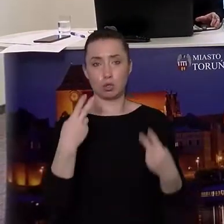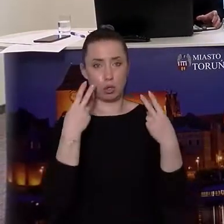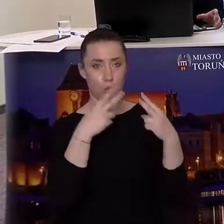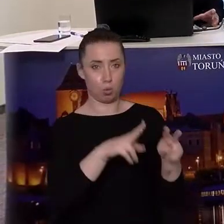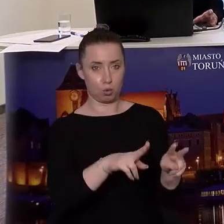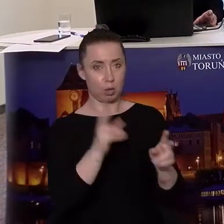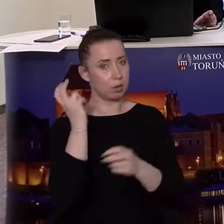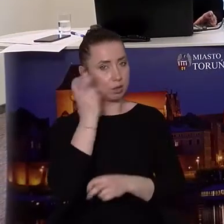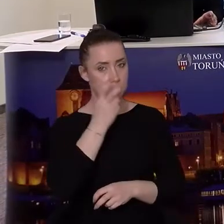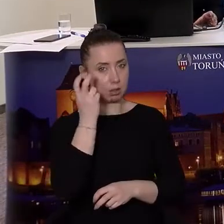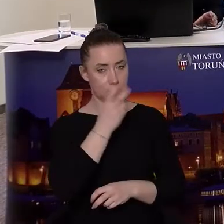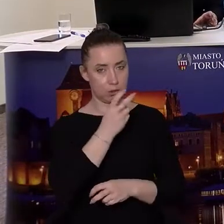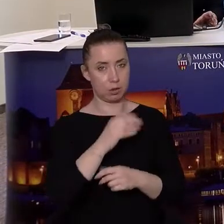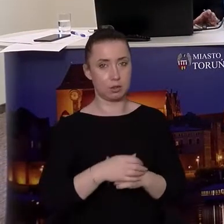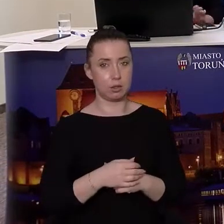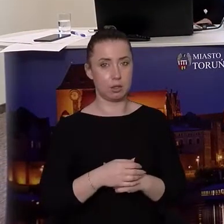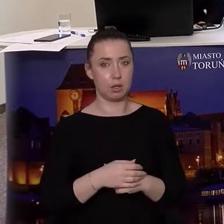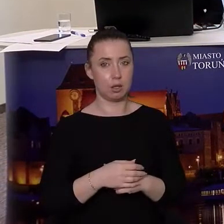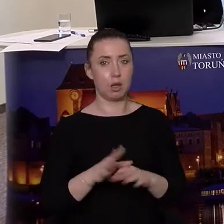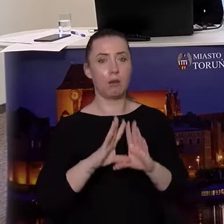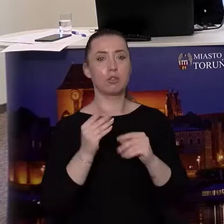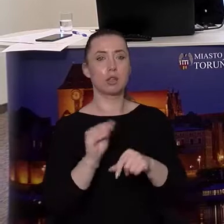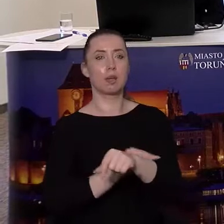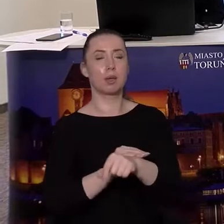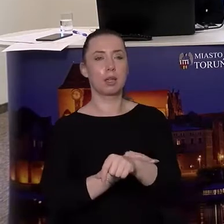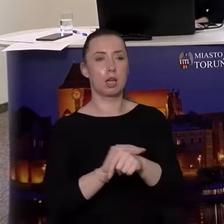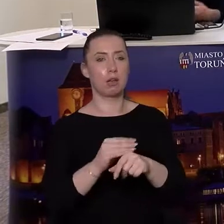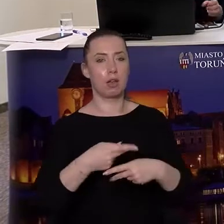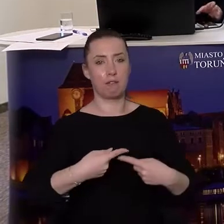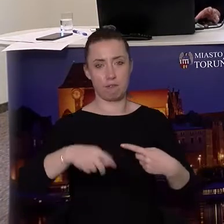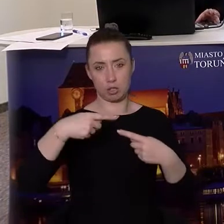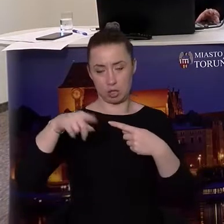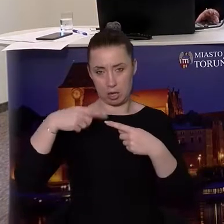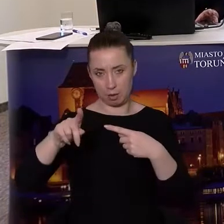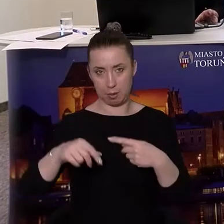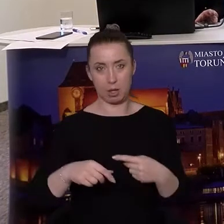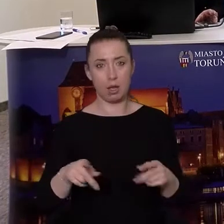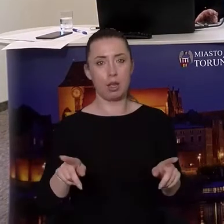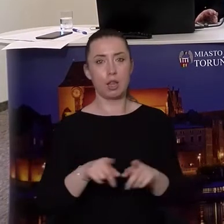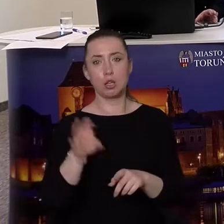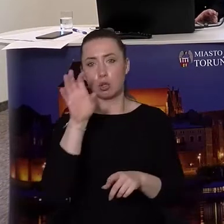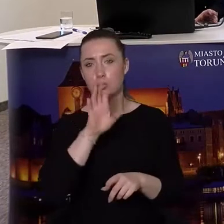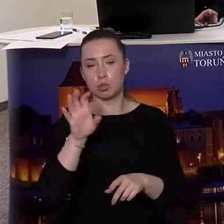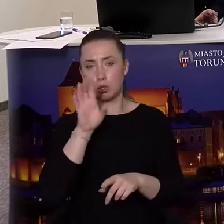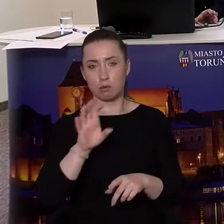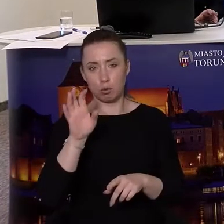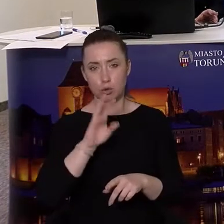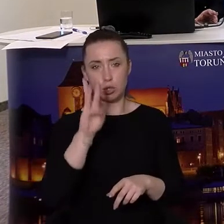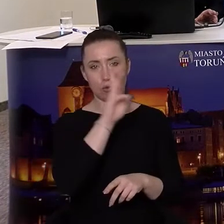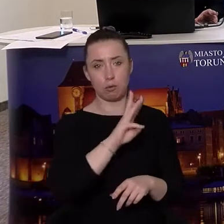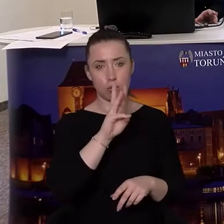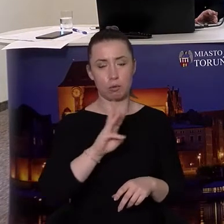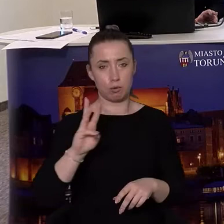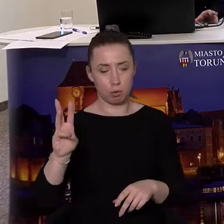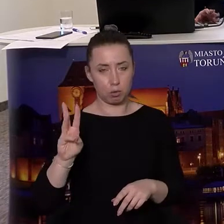i za zainteresowanie. Wszelkie potrzebne materiały oczywiście prześlemy do Państwa. Zachęcam także do śledzenia informacji na stronie